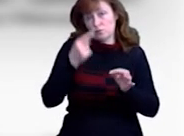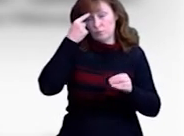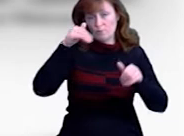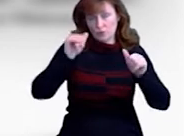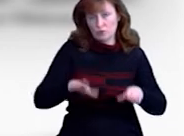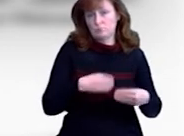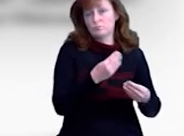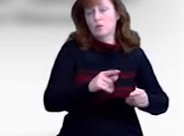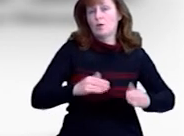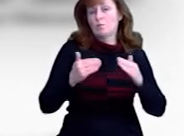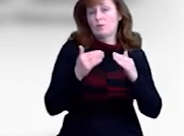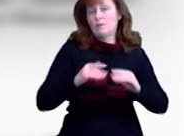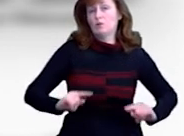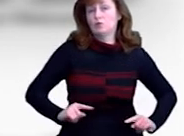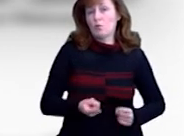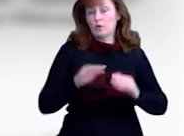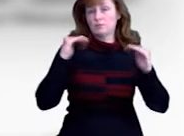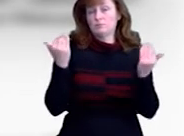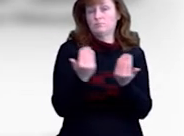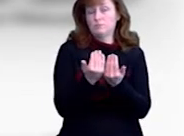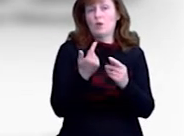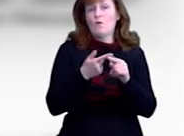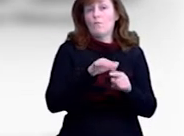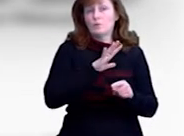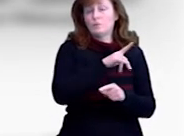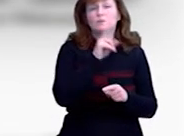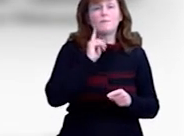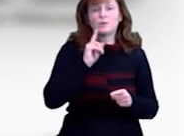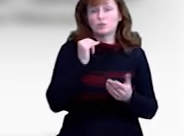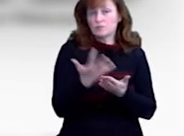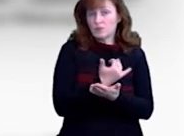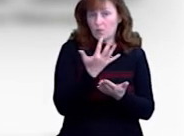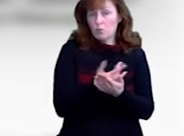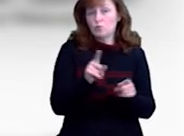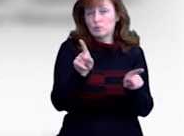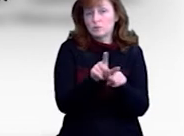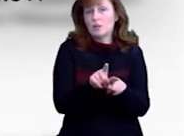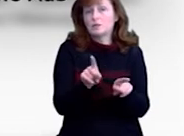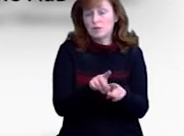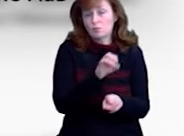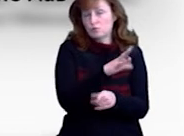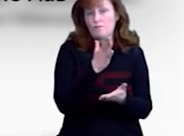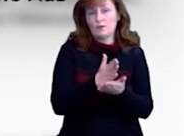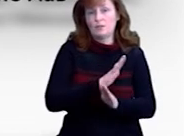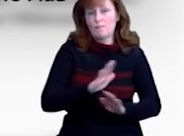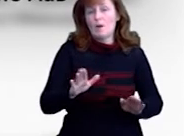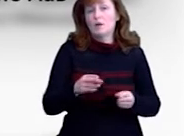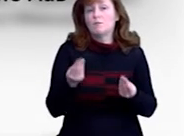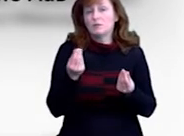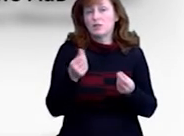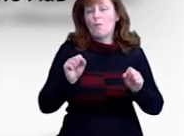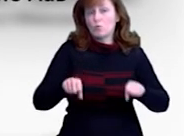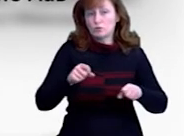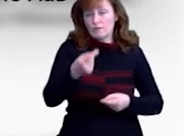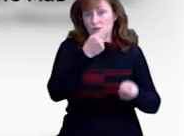цілодобовий домашній арешт. Особа була на тимчасових заробітках, але сталася така ситуація, що він не мав матеріальної можливості